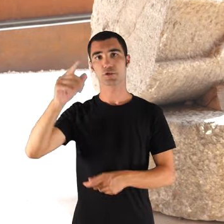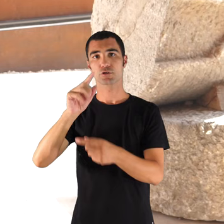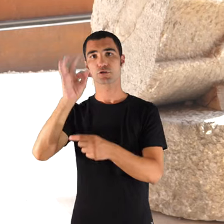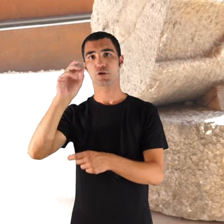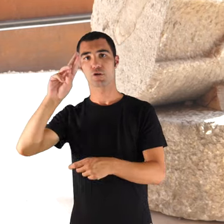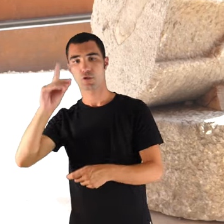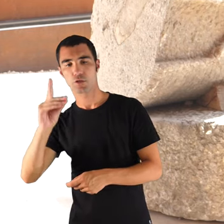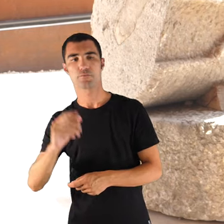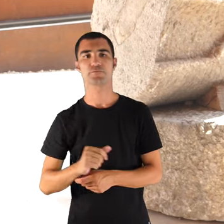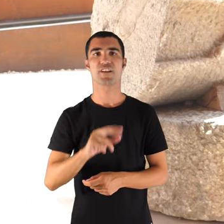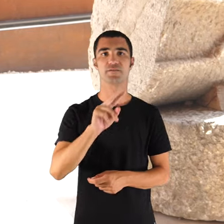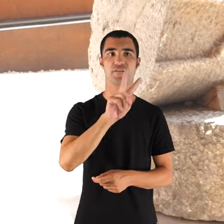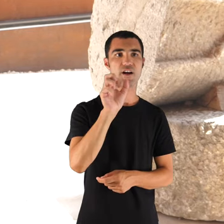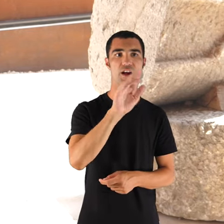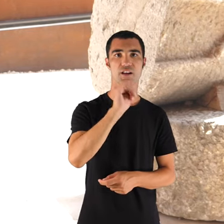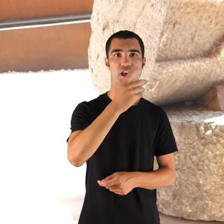variada, tot.